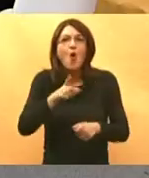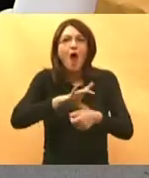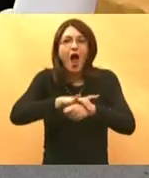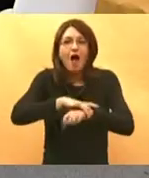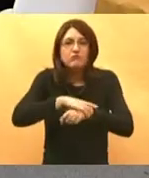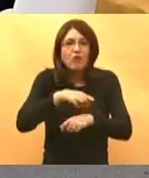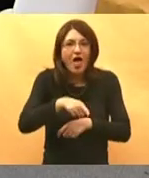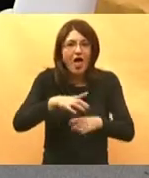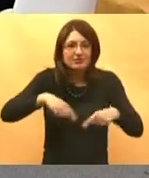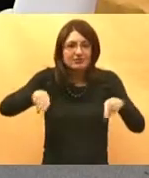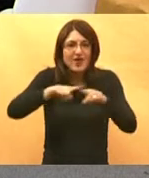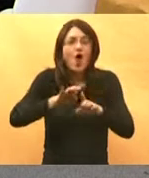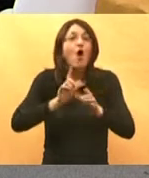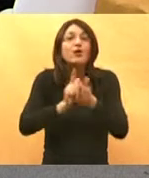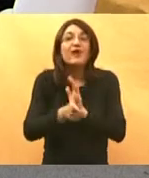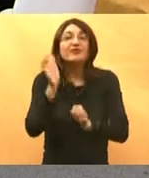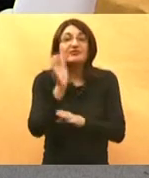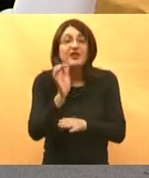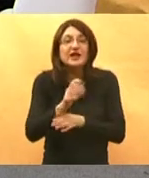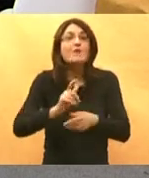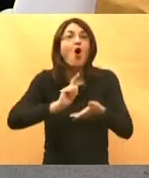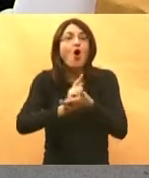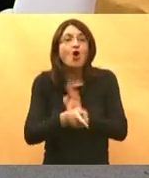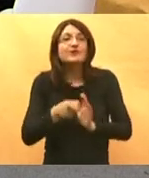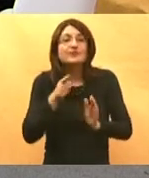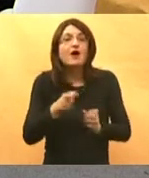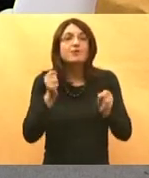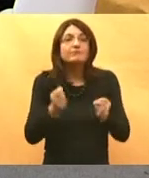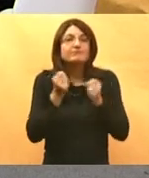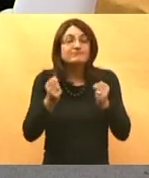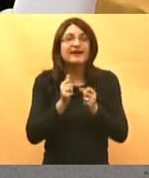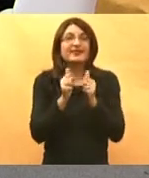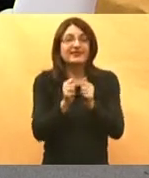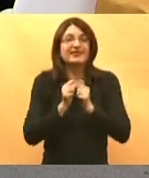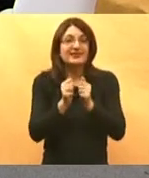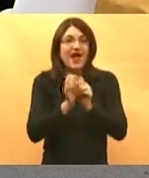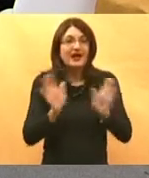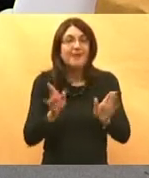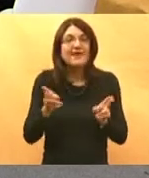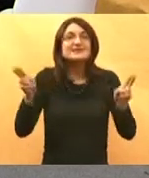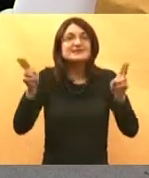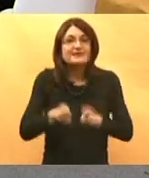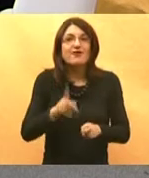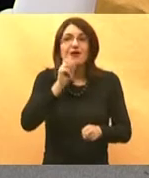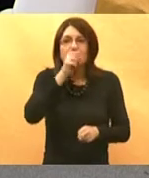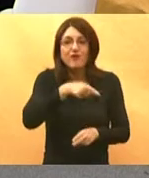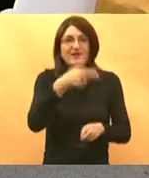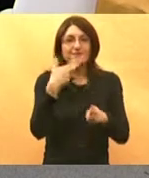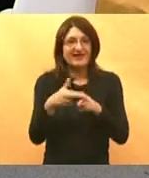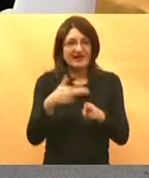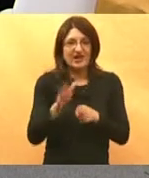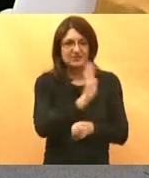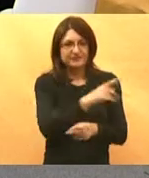obiteljskog lječnika skup sa terapijom krene sa osnovnim terapijskim metodama fizikalne terapije da se smanji ta bol da se riješi stanje